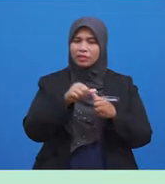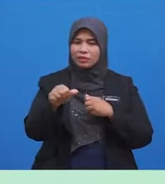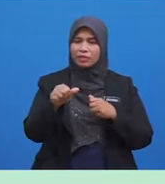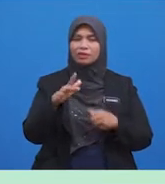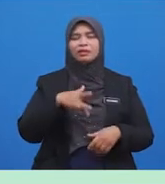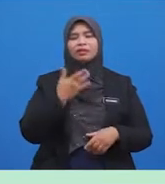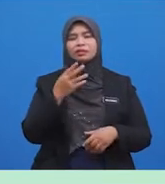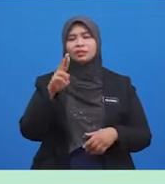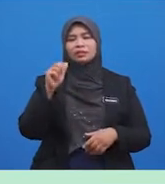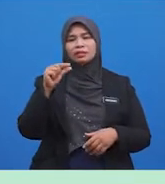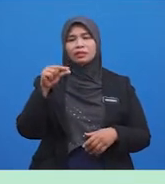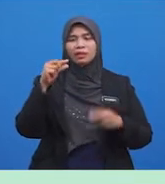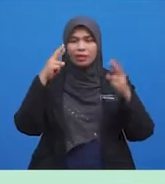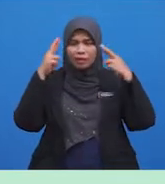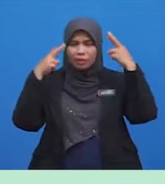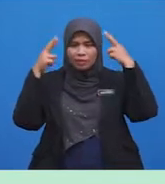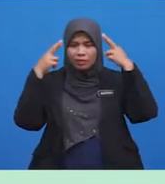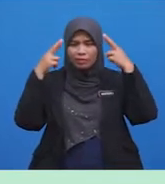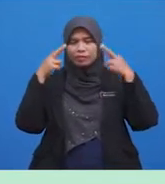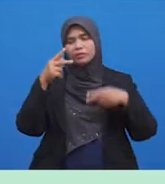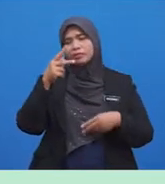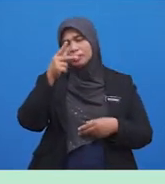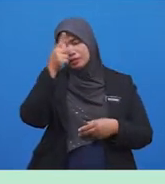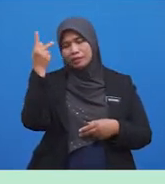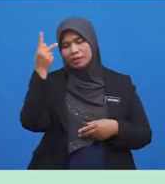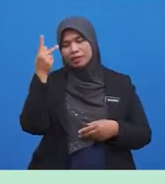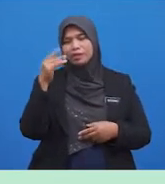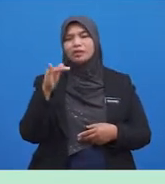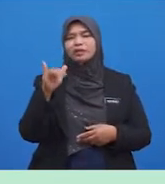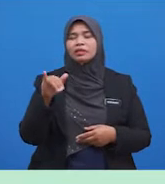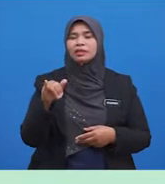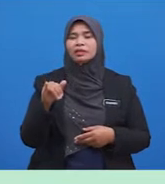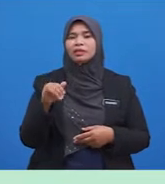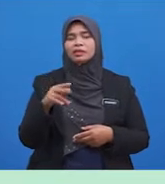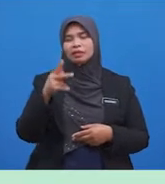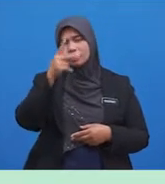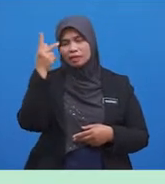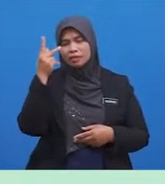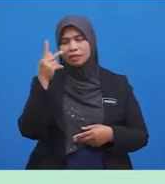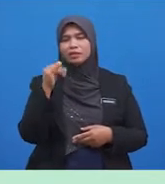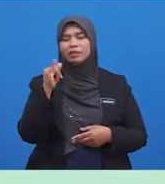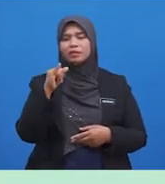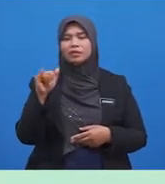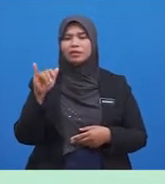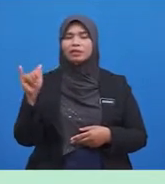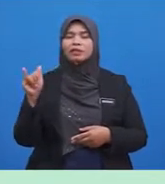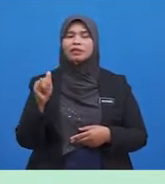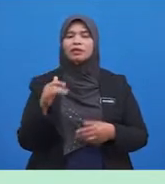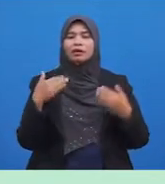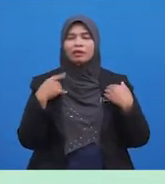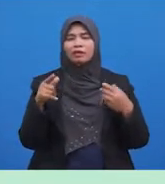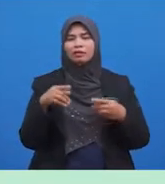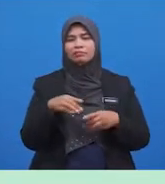Rasa Ragu-ragu Kerana Ya Kerana Ianya Ianya Ianya Adalah